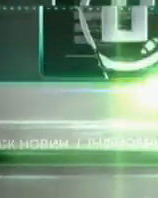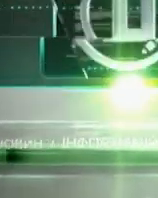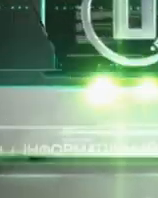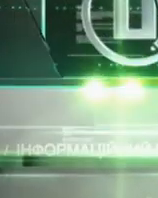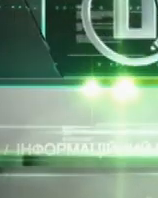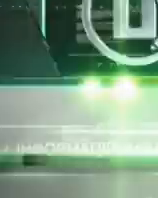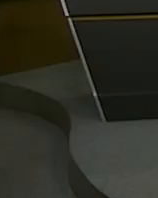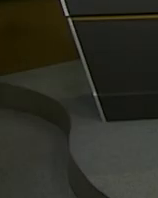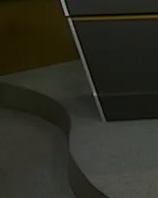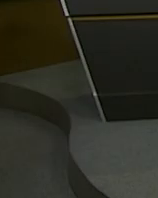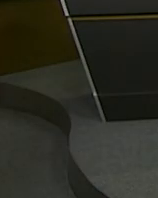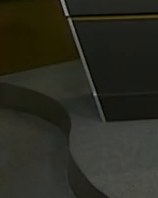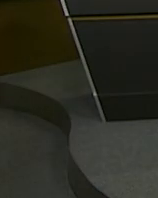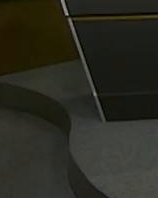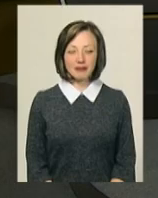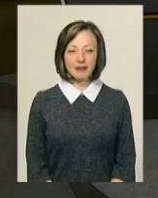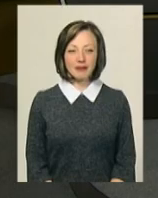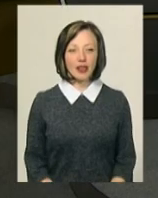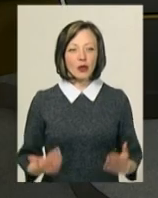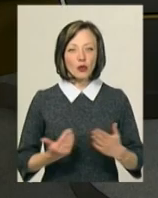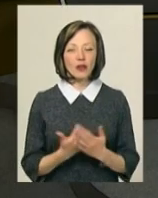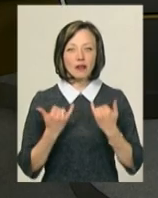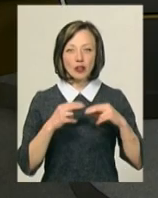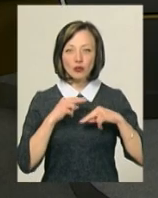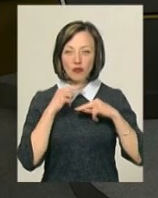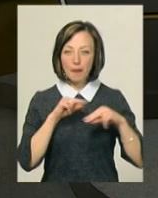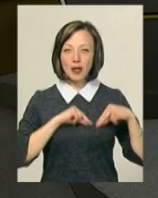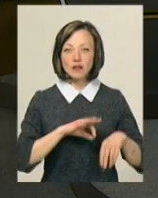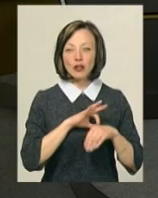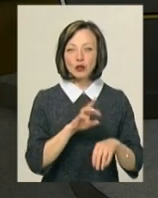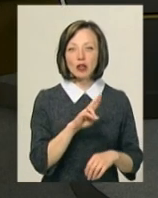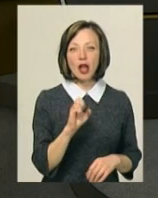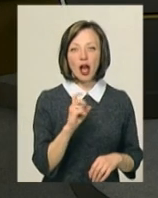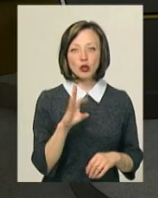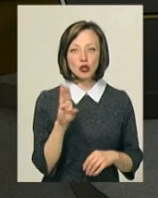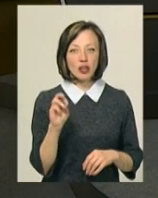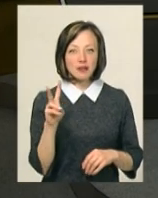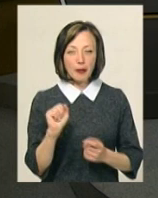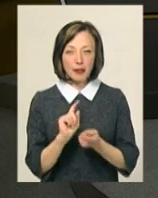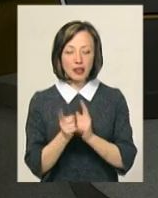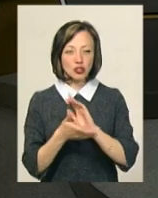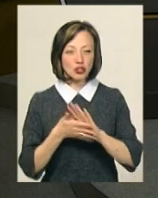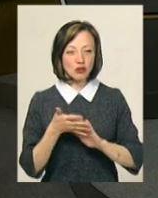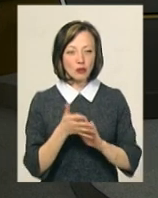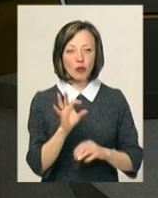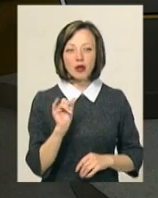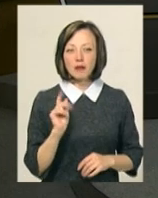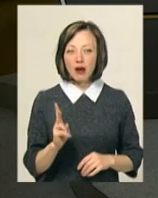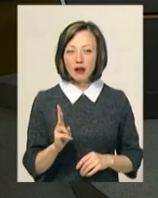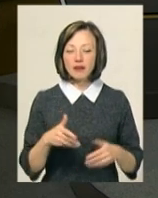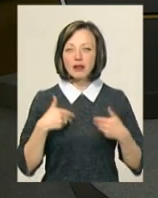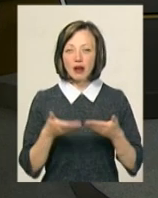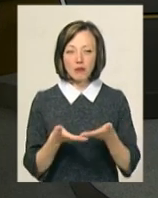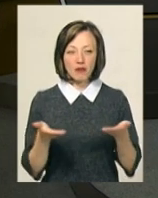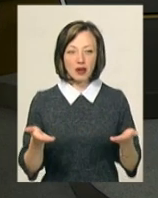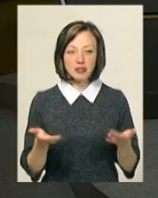Музика Новини до вашої уваги. В студії працюють ведуча Ярослава Антушевська, прикладач на жастову мову Ольга Рибак. Ми